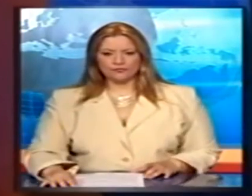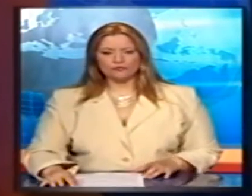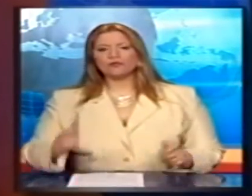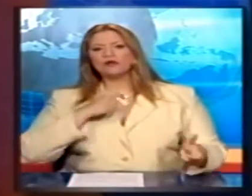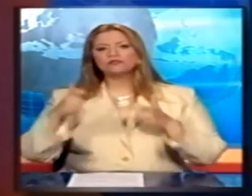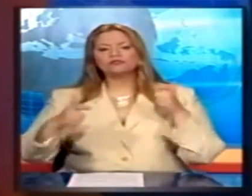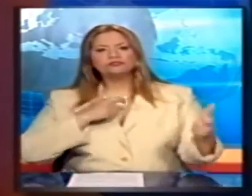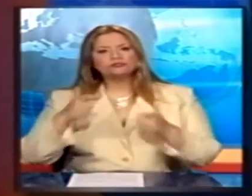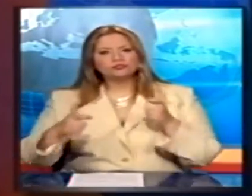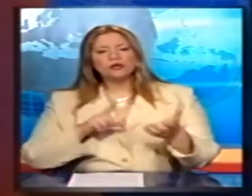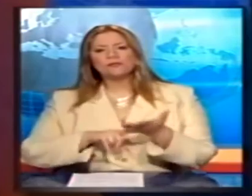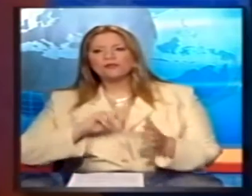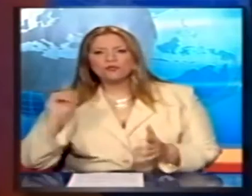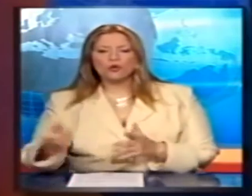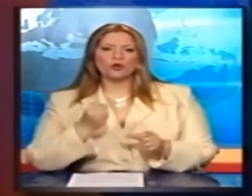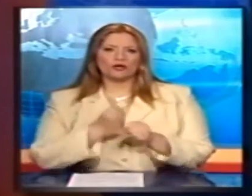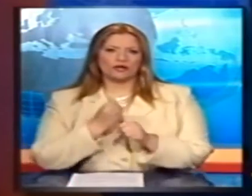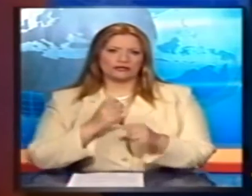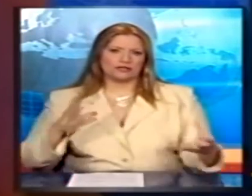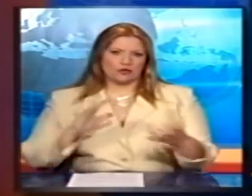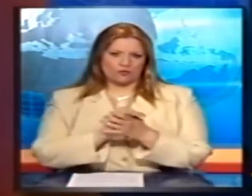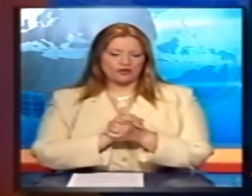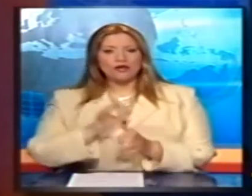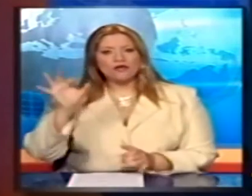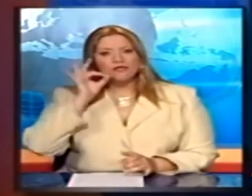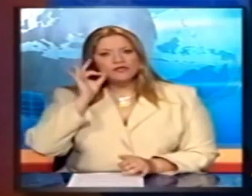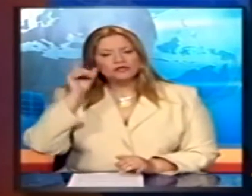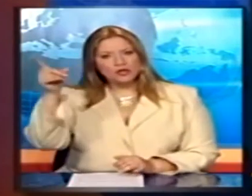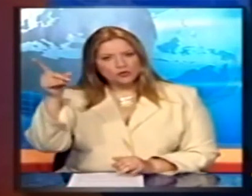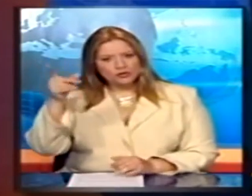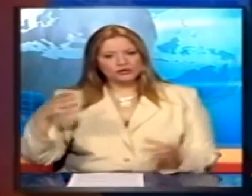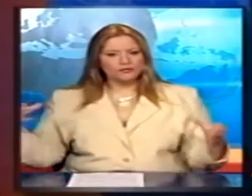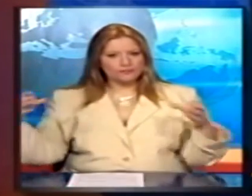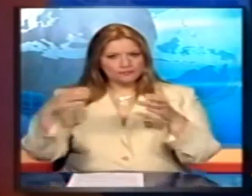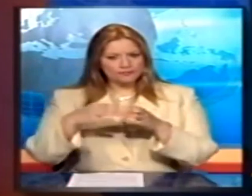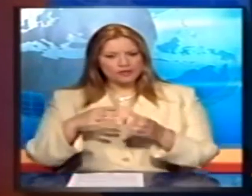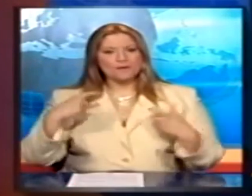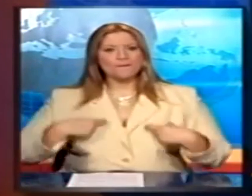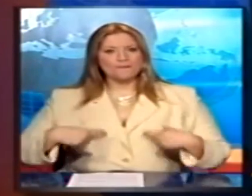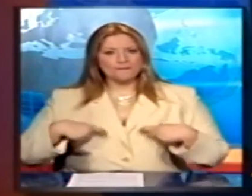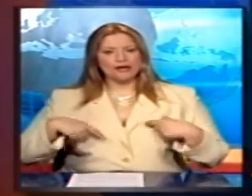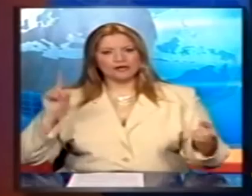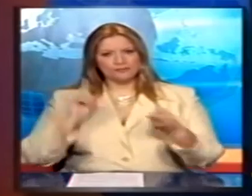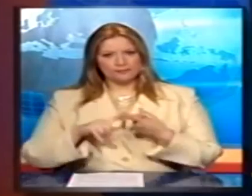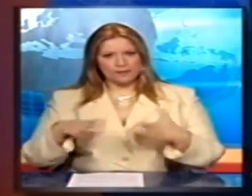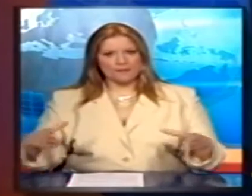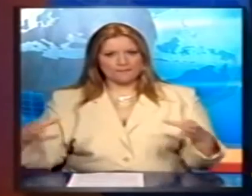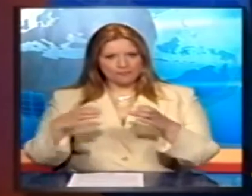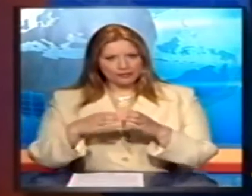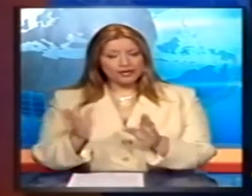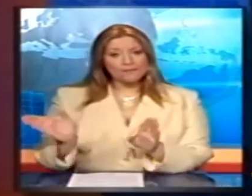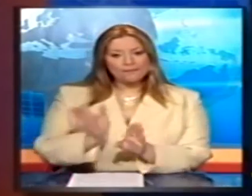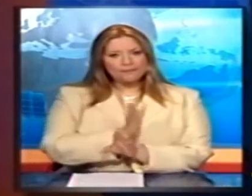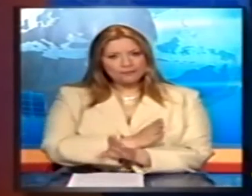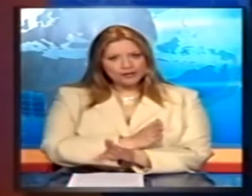ποτέ νικημέλι Στη Δεσσαλονίκη τα μέλη του εργατικού κέντρου συγκεντρώθηκαν στην πλατεία της αρχαίας αγοράς Νωρίτερο